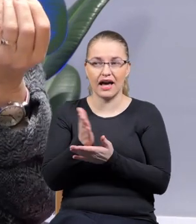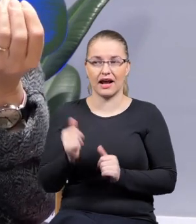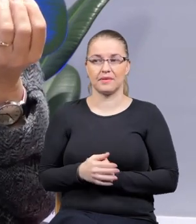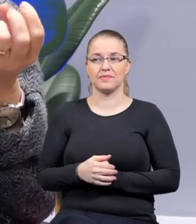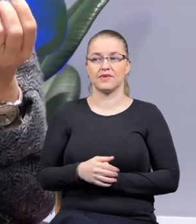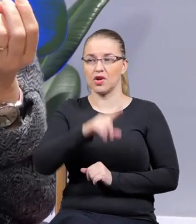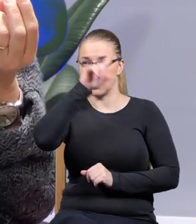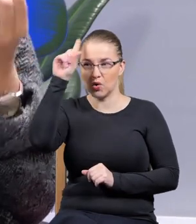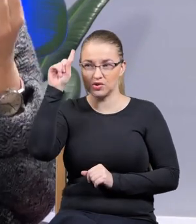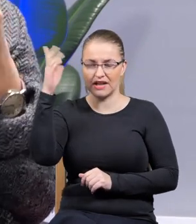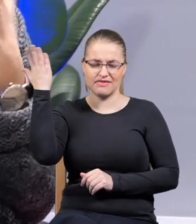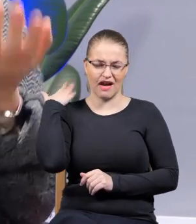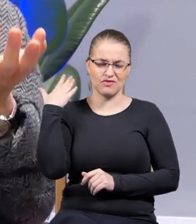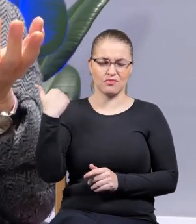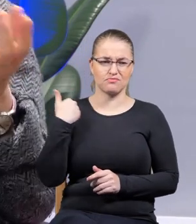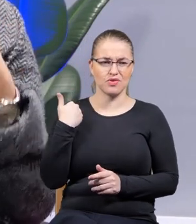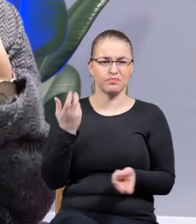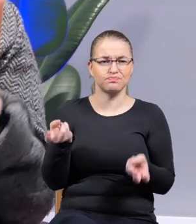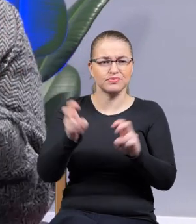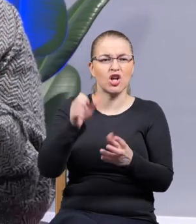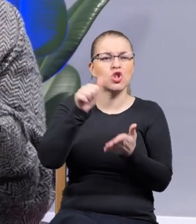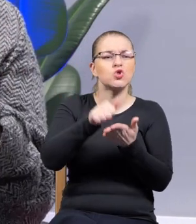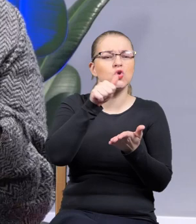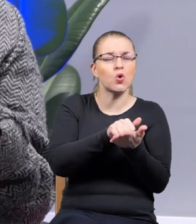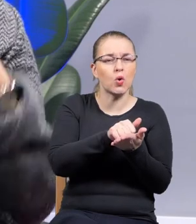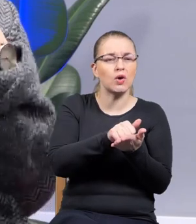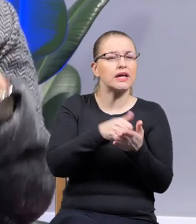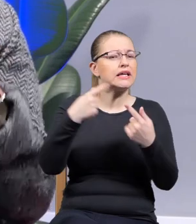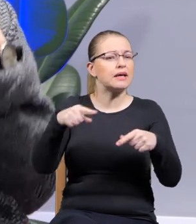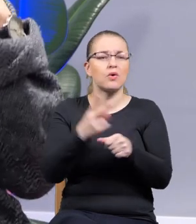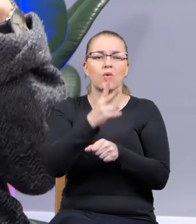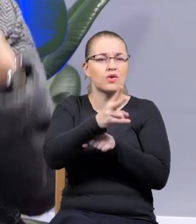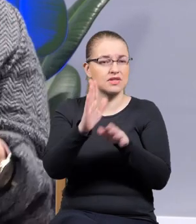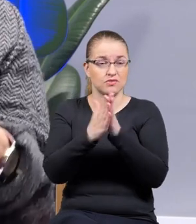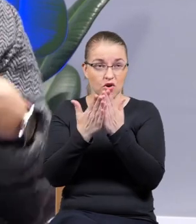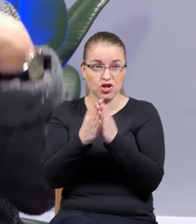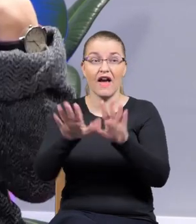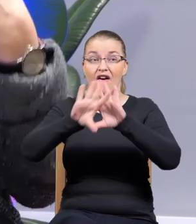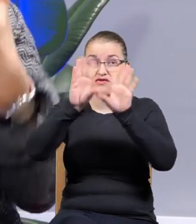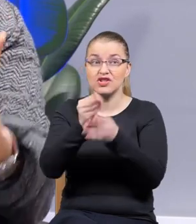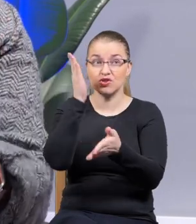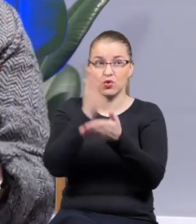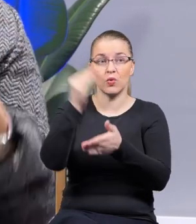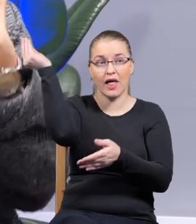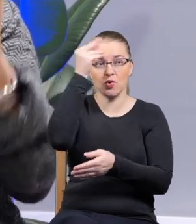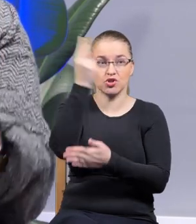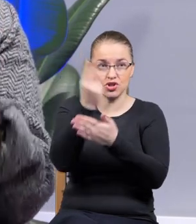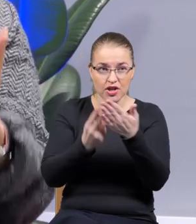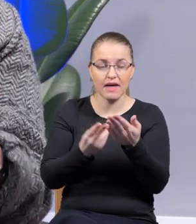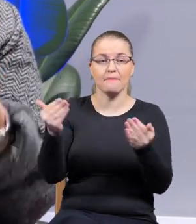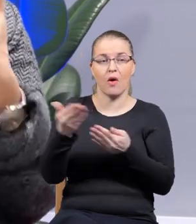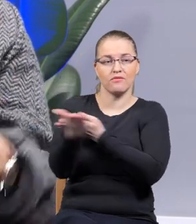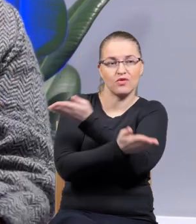ci wszyscy ludzie, którzy żyli wtedy, kiedy druk powstawał, kiedy ludzie nie mieli dostępu do książek, wierzyli, że jak wszyscy będą czytać, będą się mogli